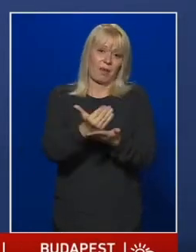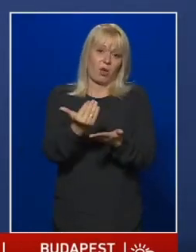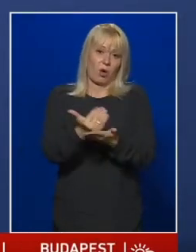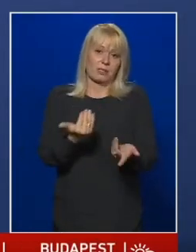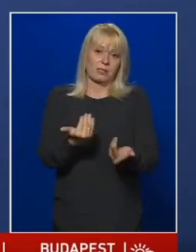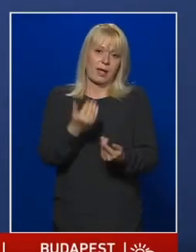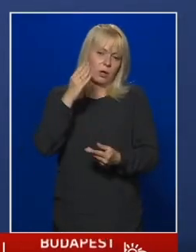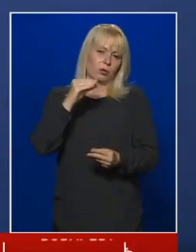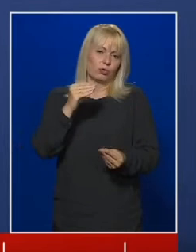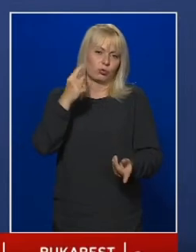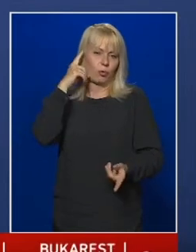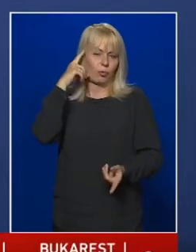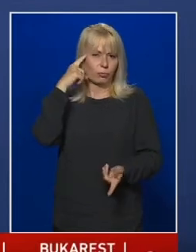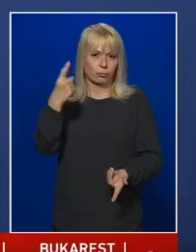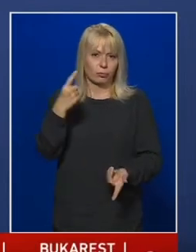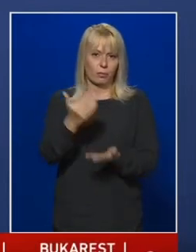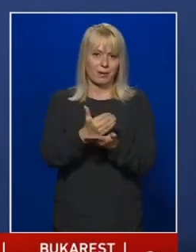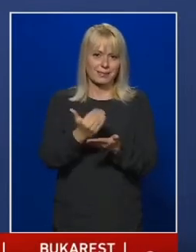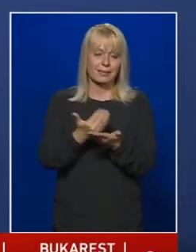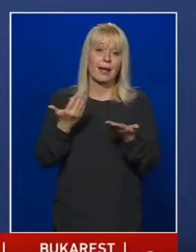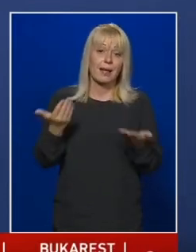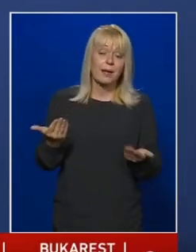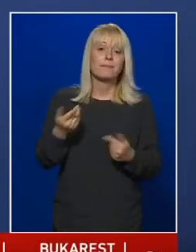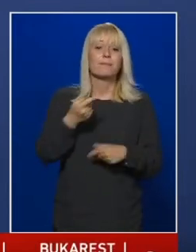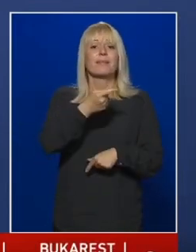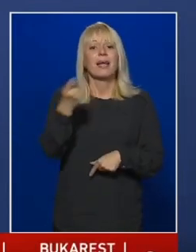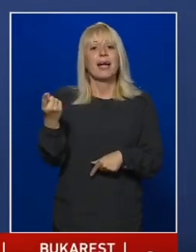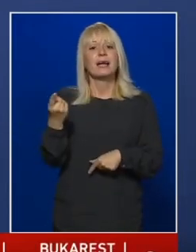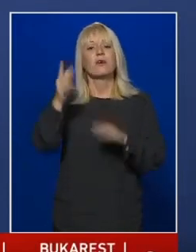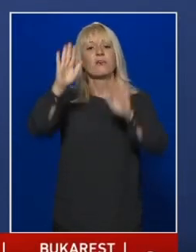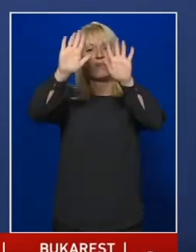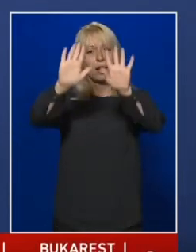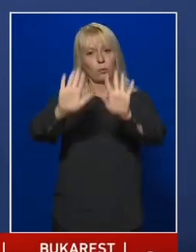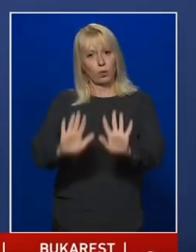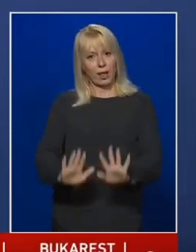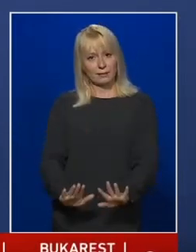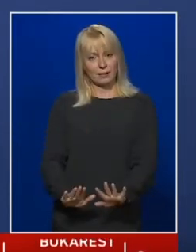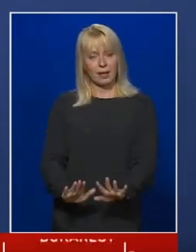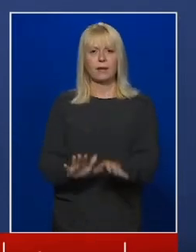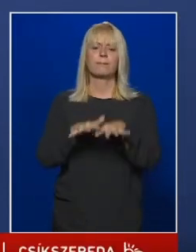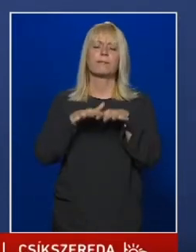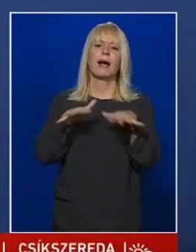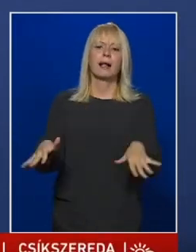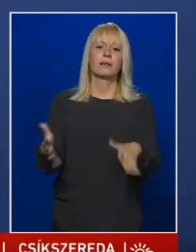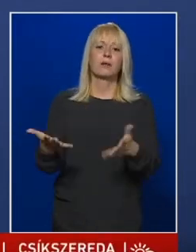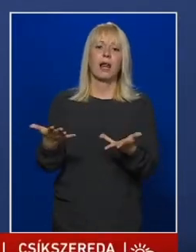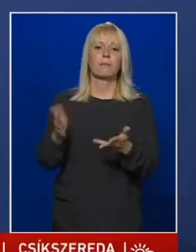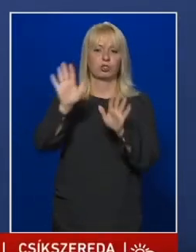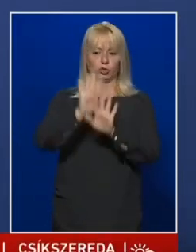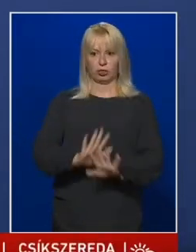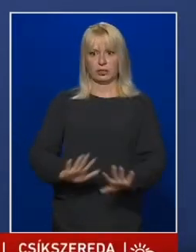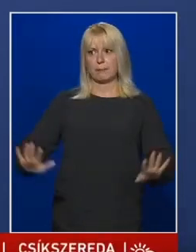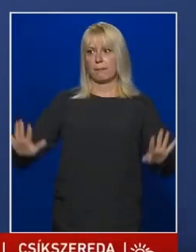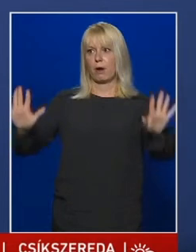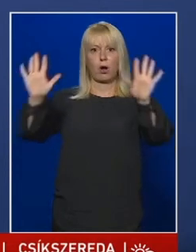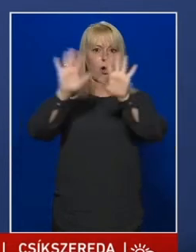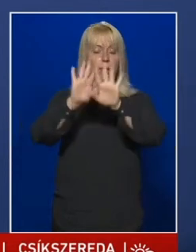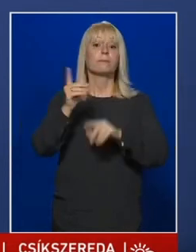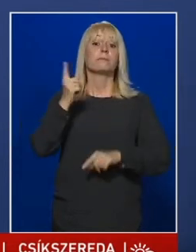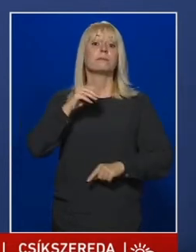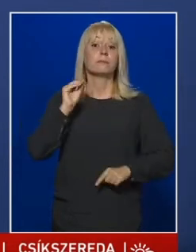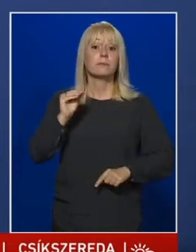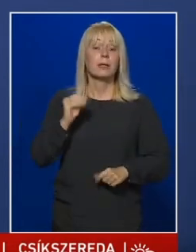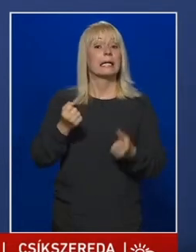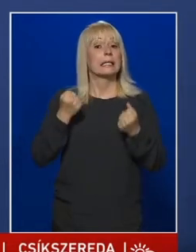legalábbis sokan használják. Ezeknek a felülete általában sima, tehát ez azt